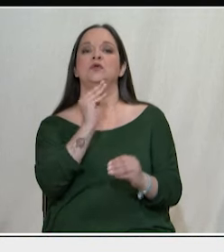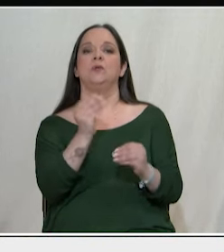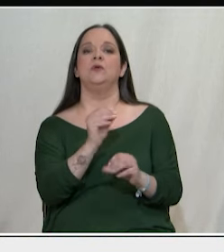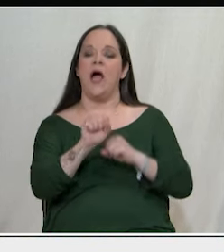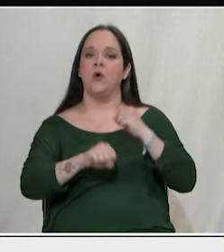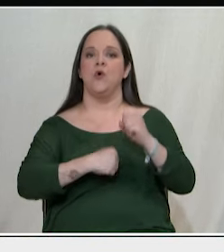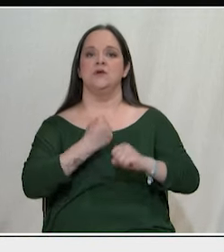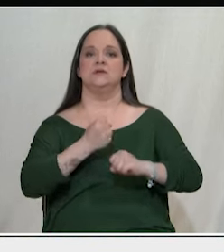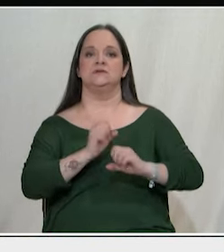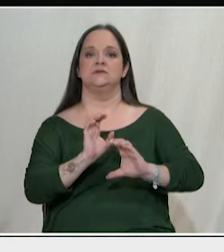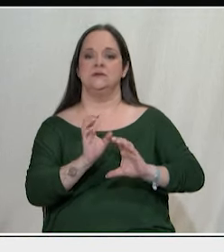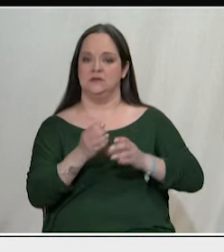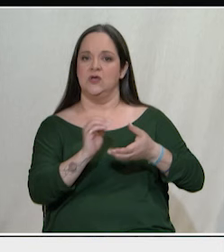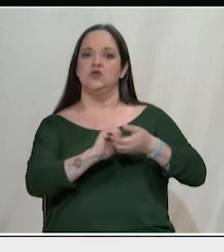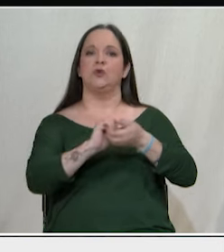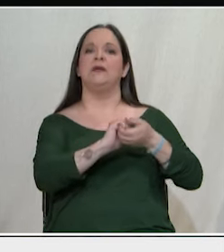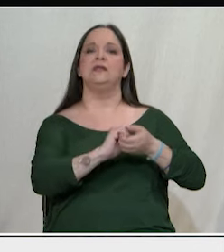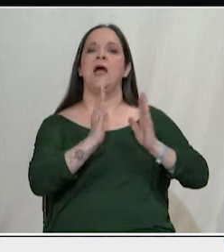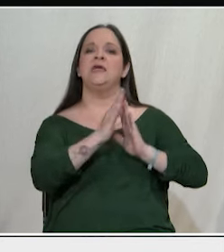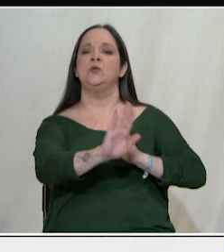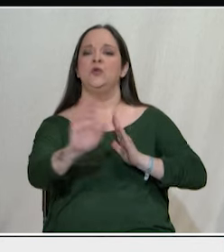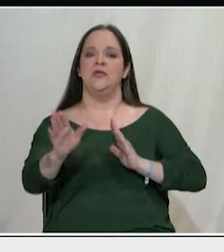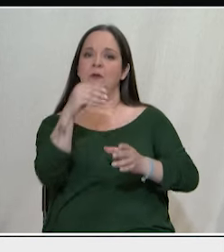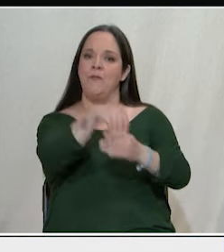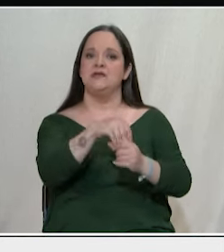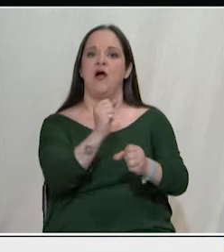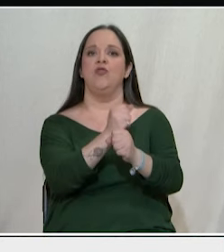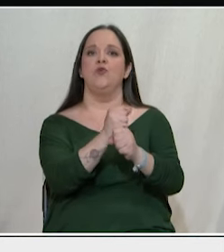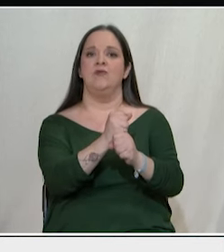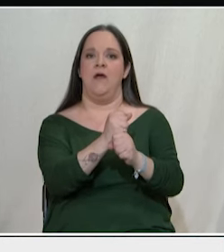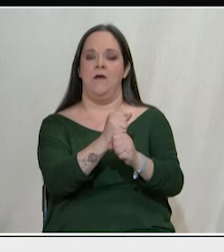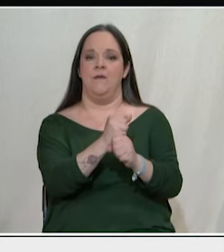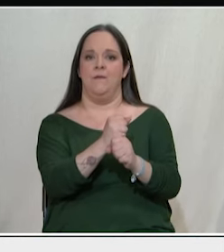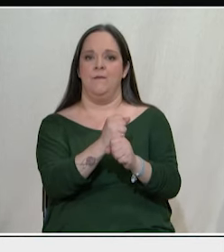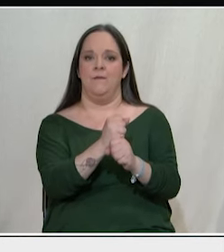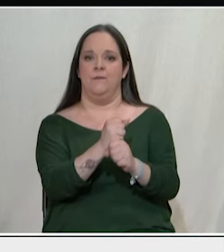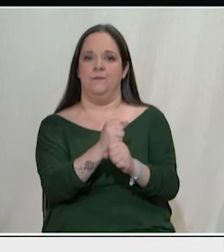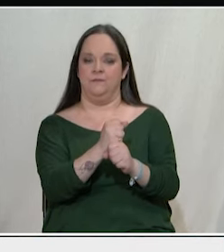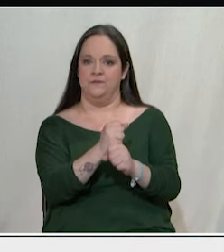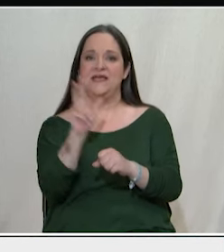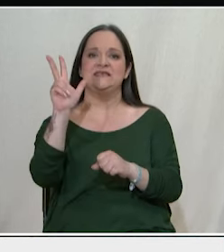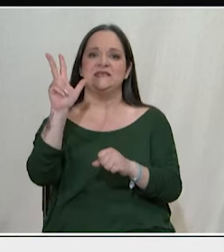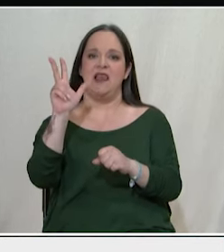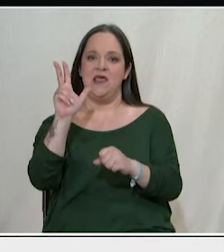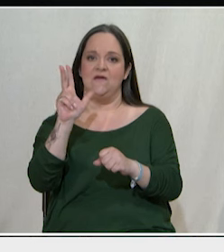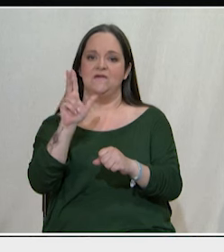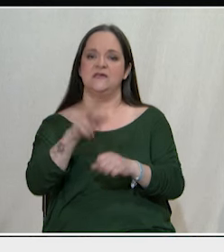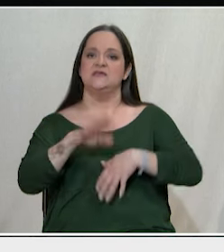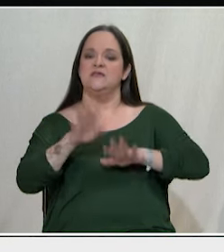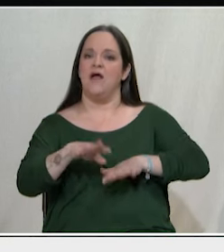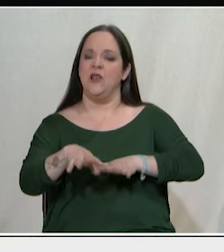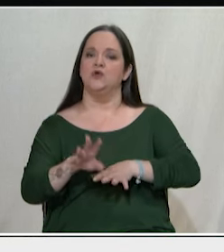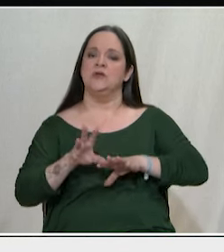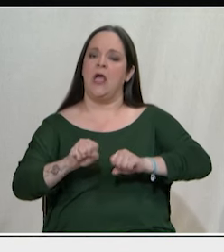αγώνες, στα σωματεία, στις γειτονίες, στους χώρους δουλειάς στις συνελεύσεις, στις διαδηλώσεις, στις